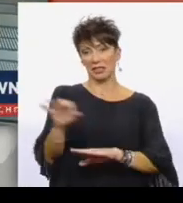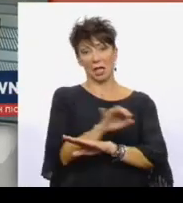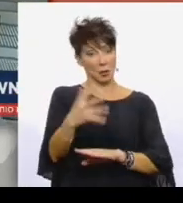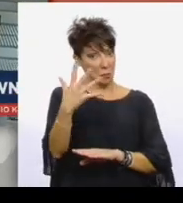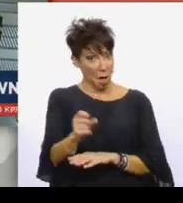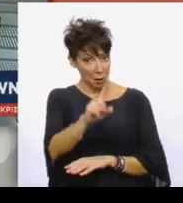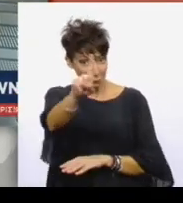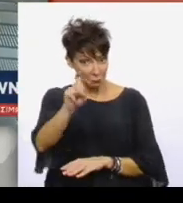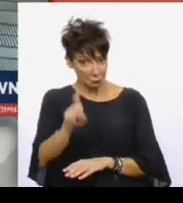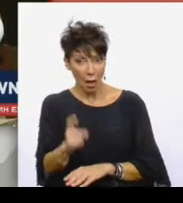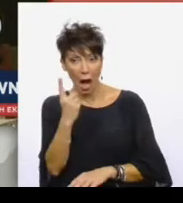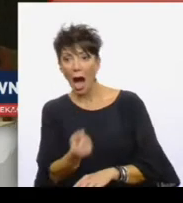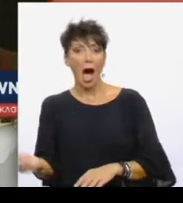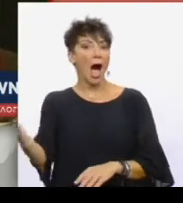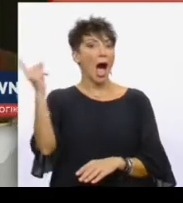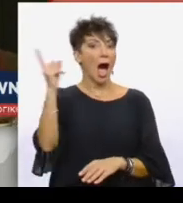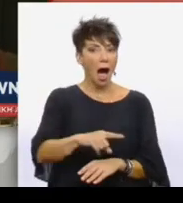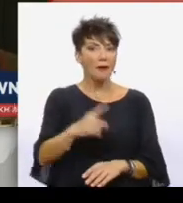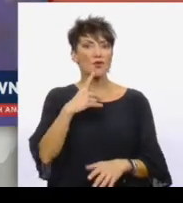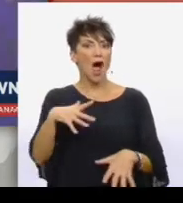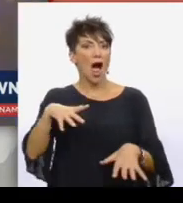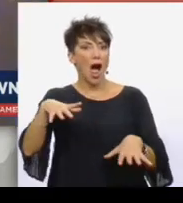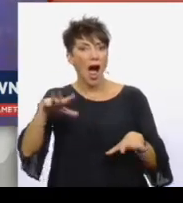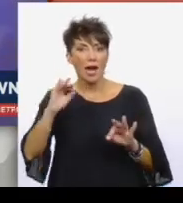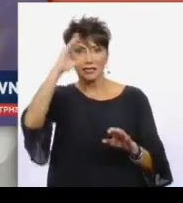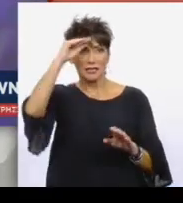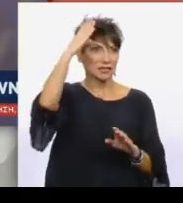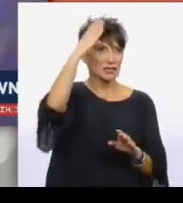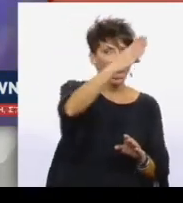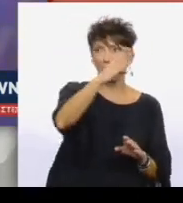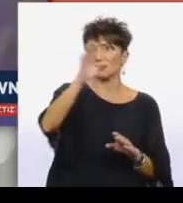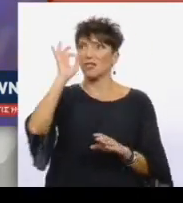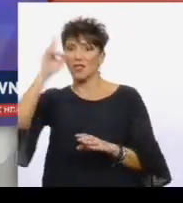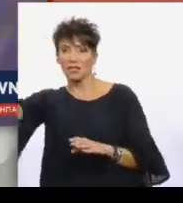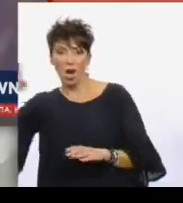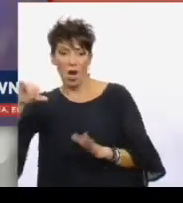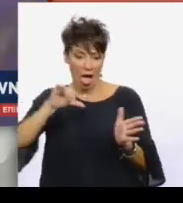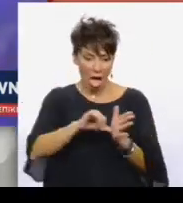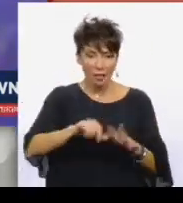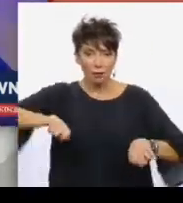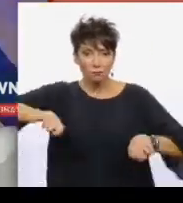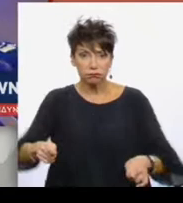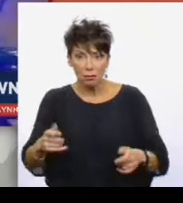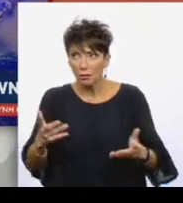ξεκινούν πολύ αυστηρότερα μέτρα και στην Θεσσαλονίκη και στις Αίρες αλλά και στην Αττική, πώς θα λειτουργήσει όλο αυτό.